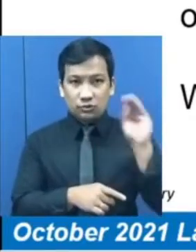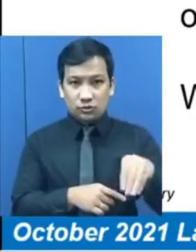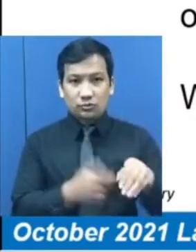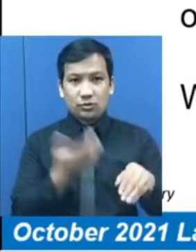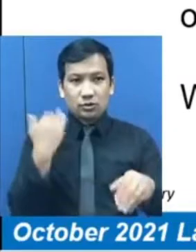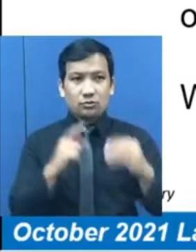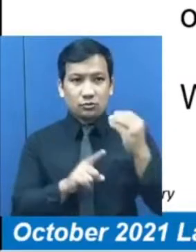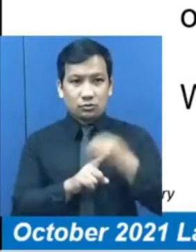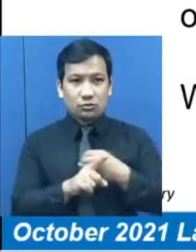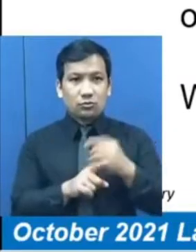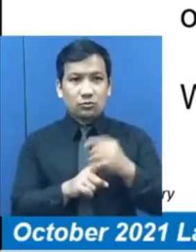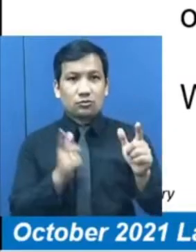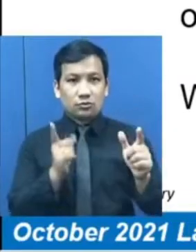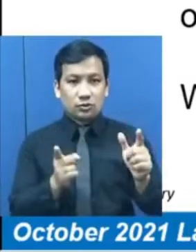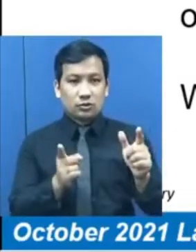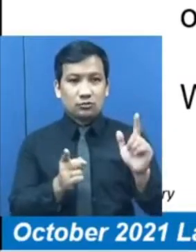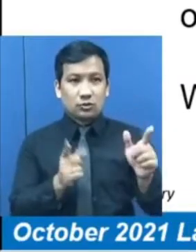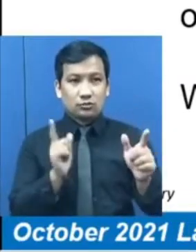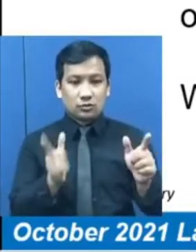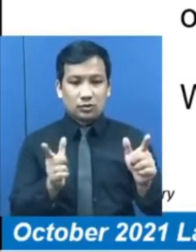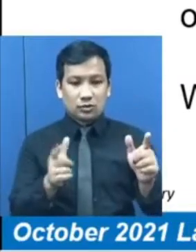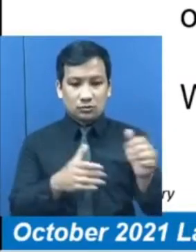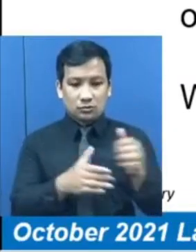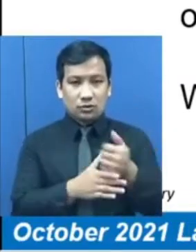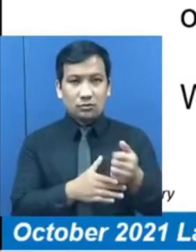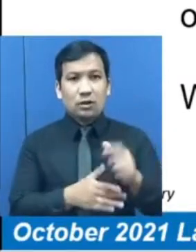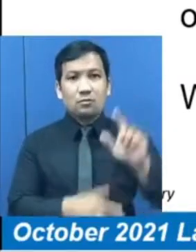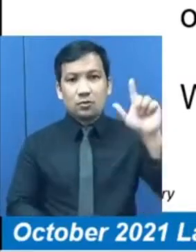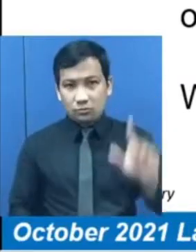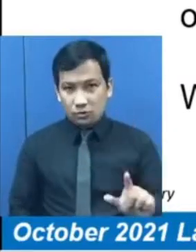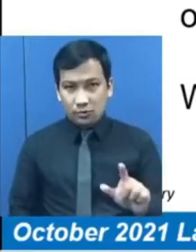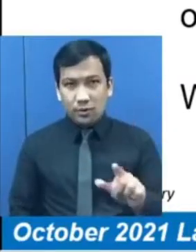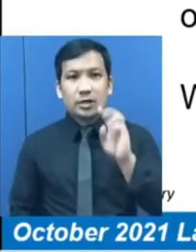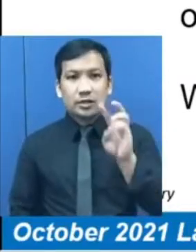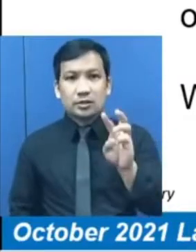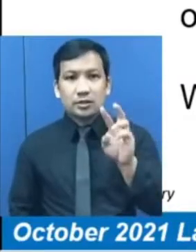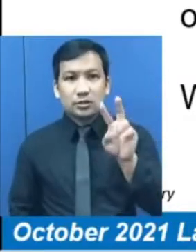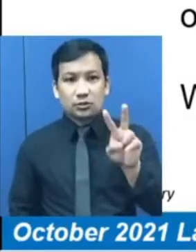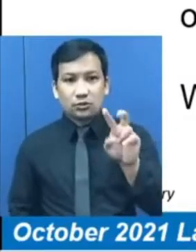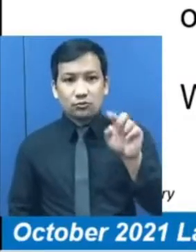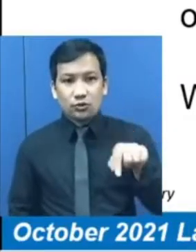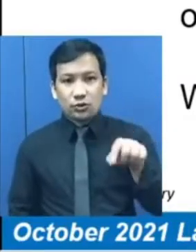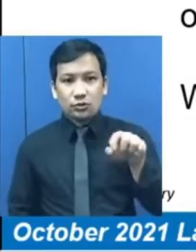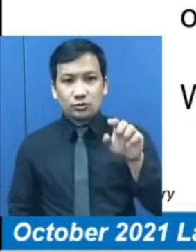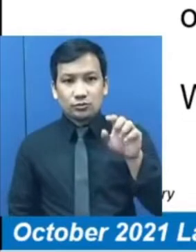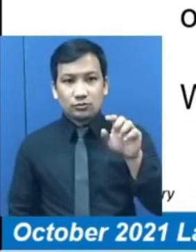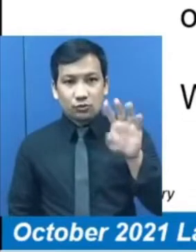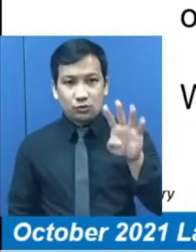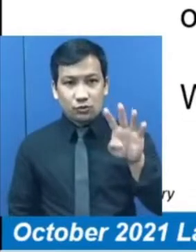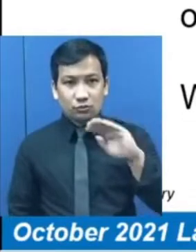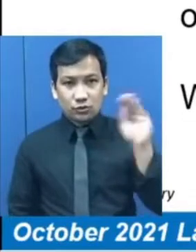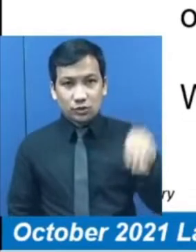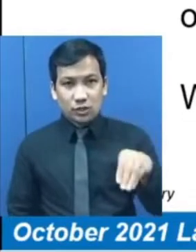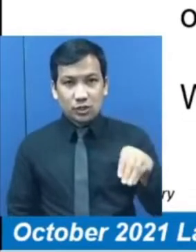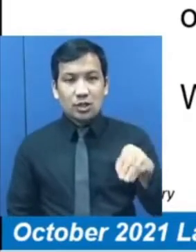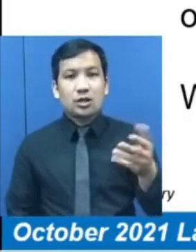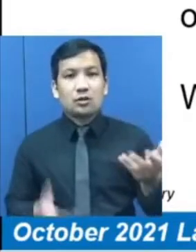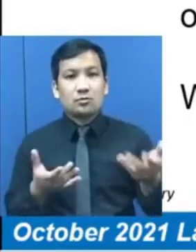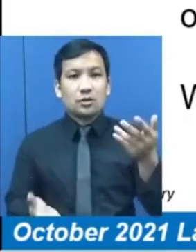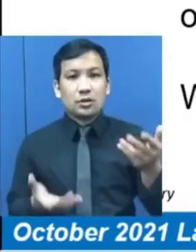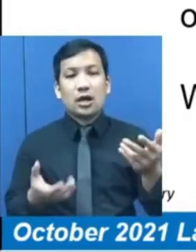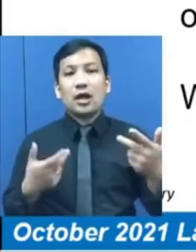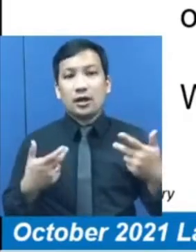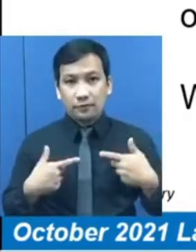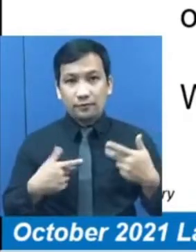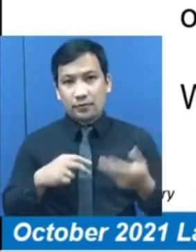Oktober 2020. Samantala, bumaba sa 62.4% ang porsyento ng may